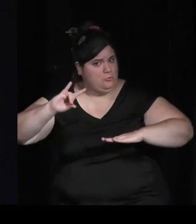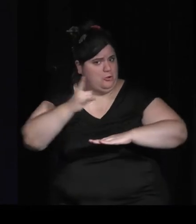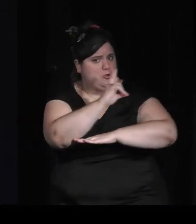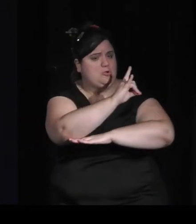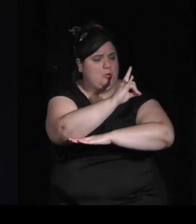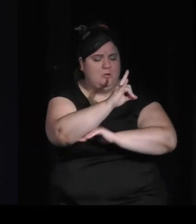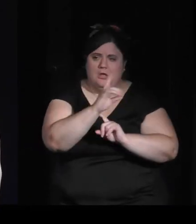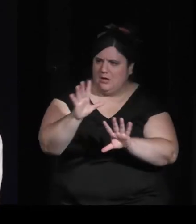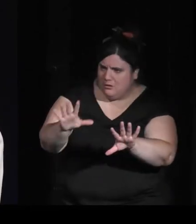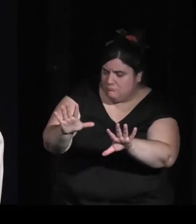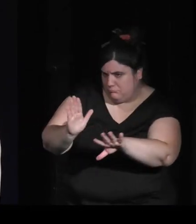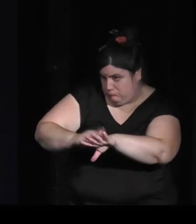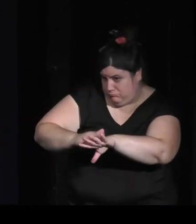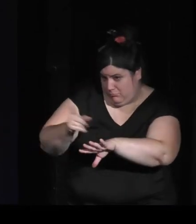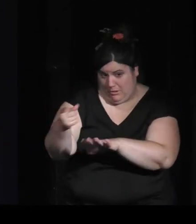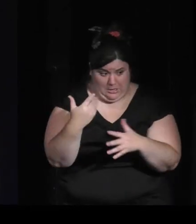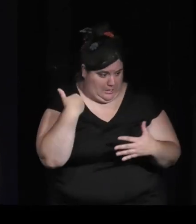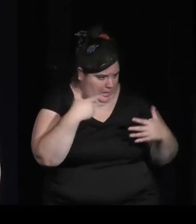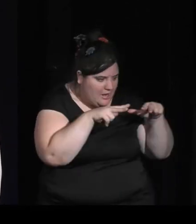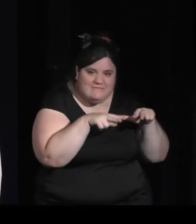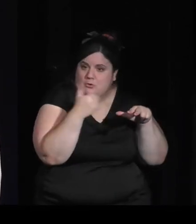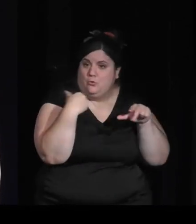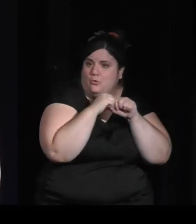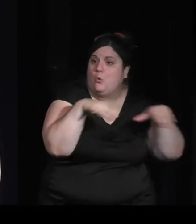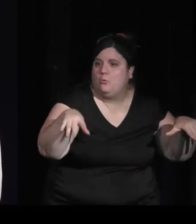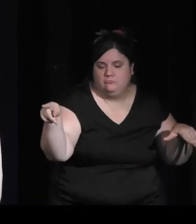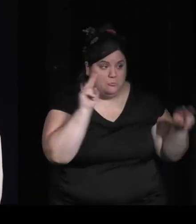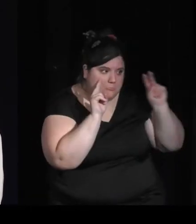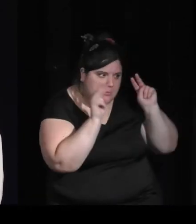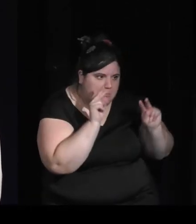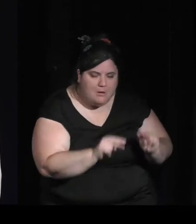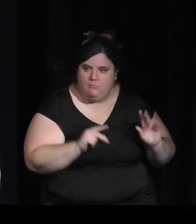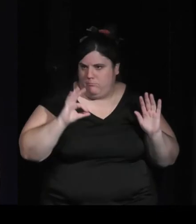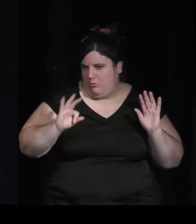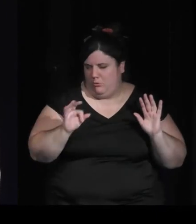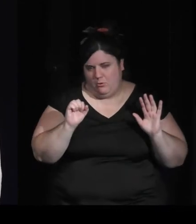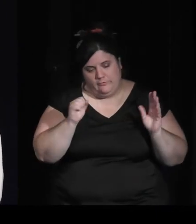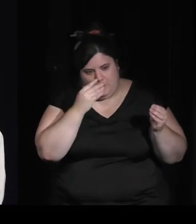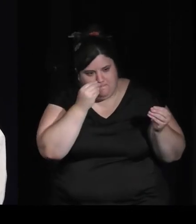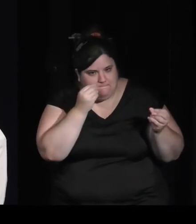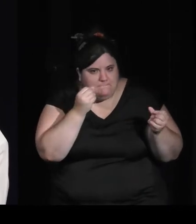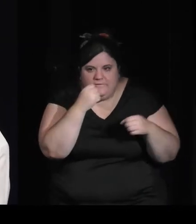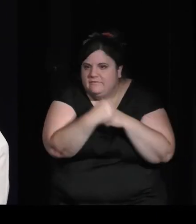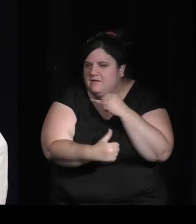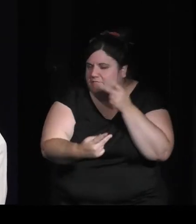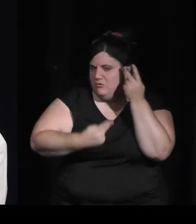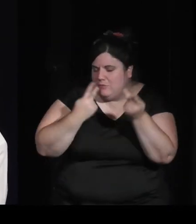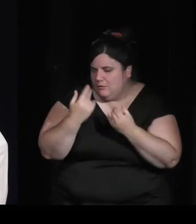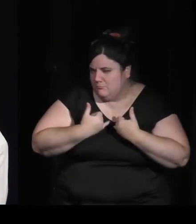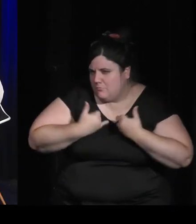vous conseille d'aller voir les premières images qui sont disponibles. Voilà, la particularité,'est cette aquarelle